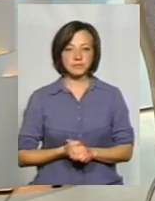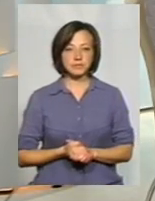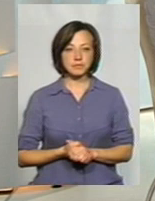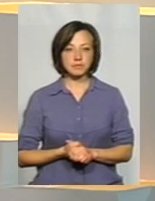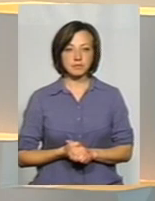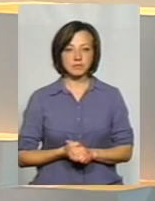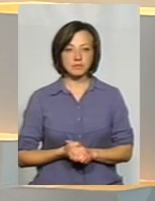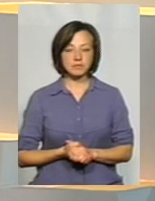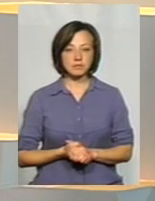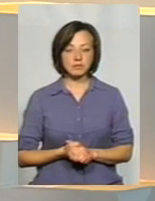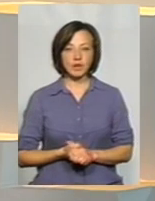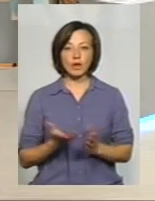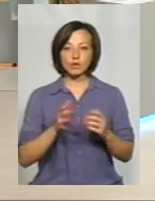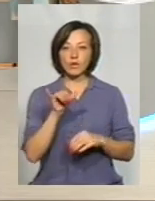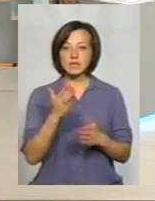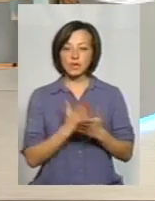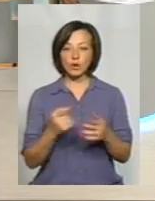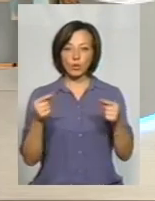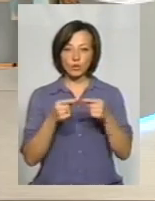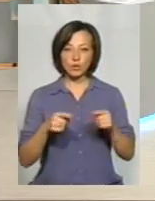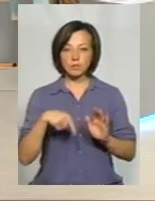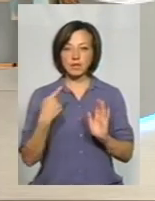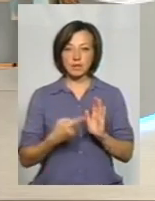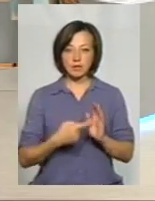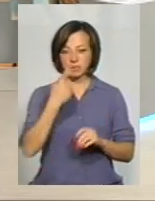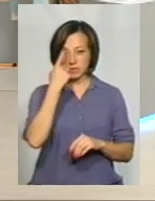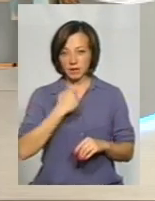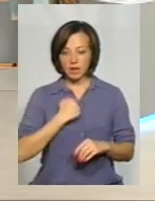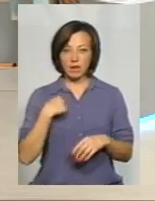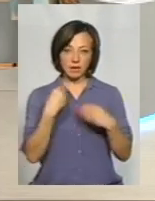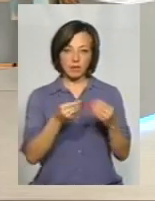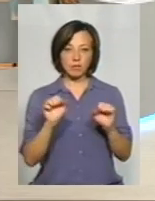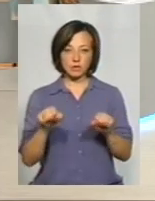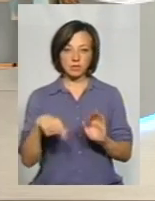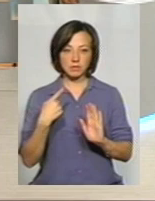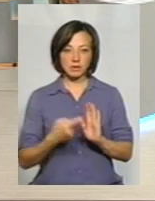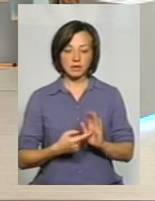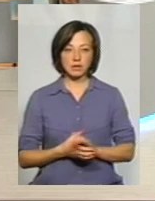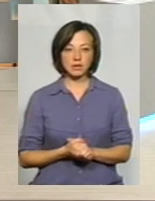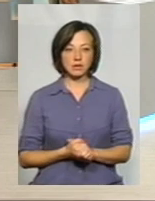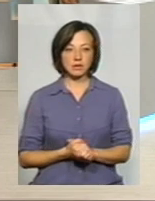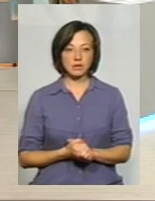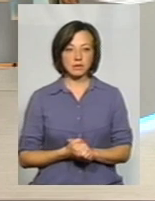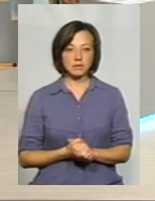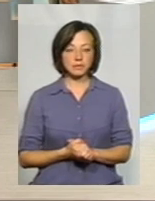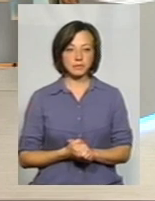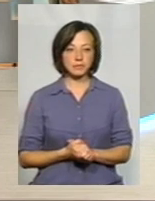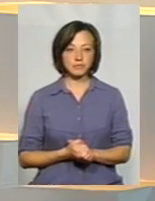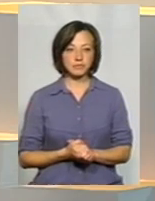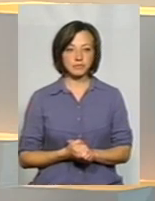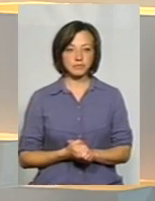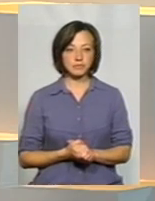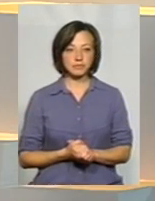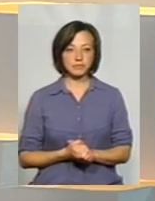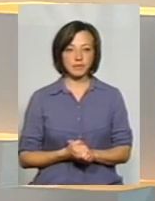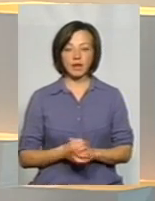Я попрошую, якщо у вас є уточнюючі питання, ви даваєте сигнал, щоб я давала вам можливість цік ставити. Добре? Будь ласка, продовжуйте. Як